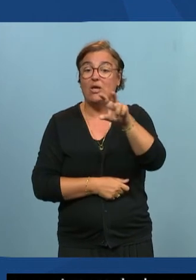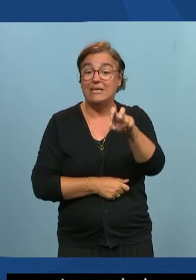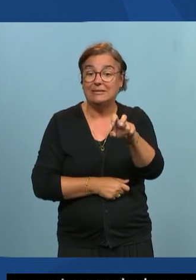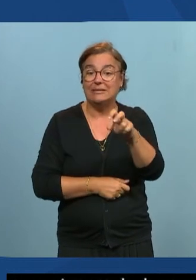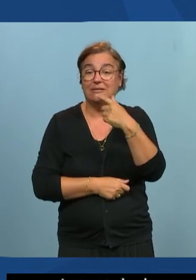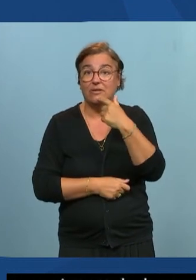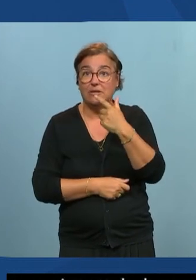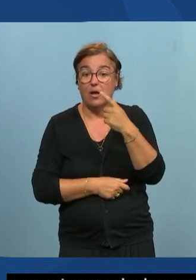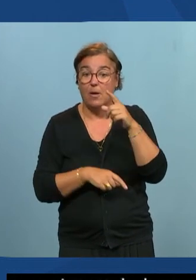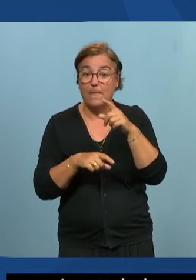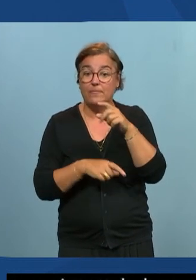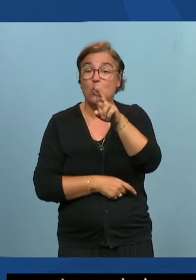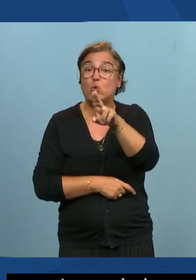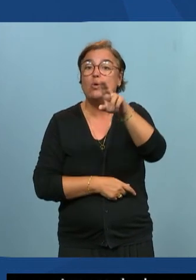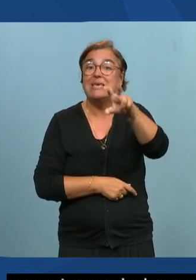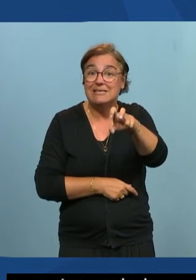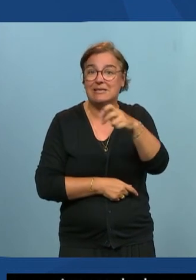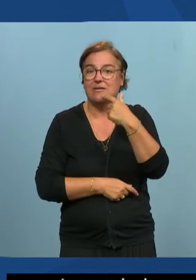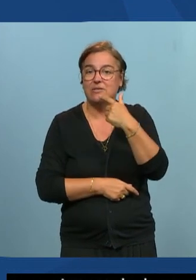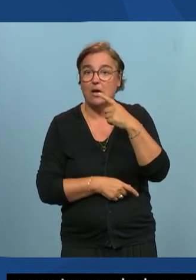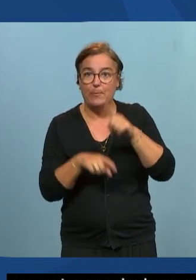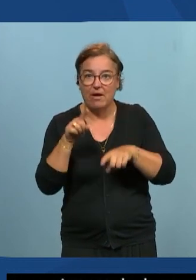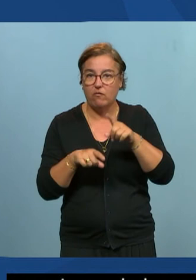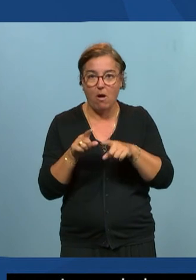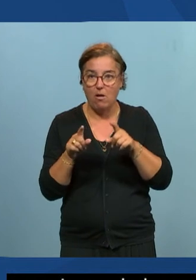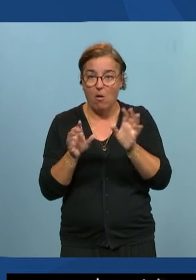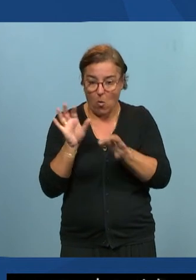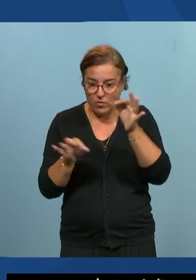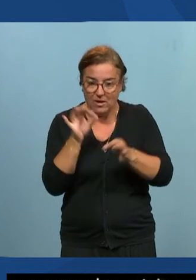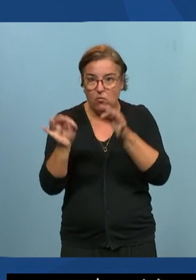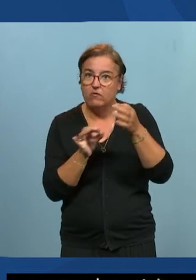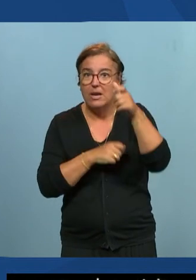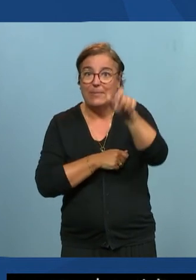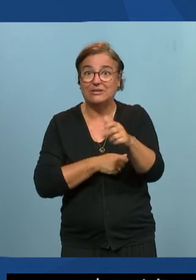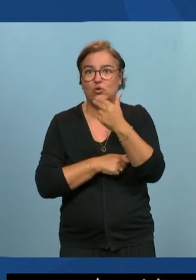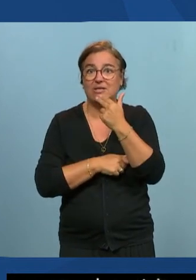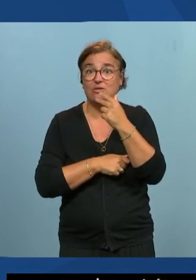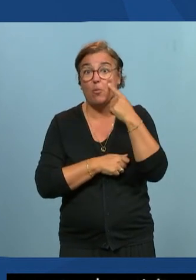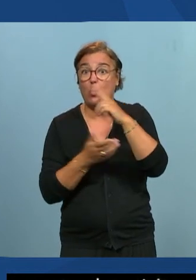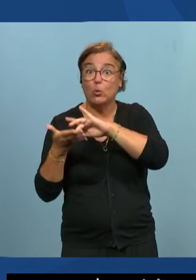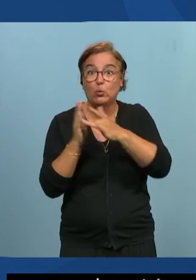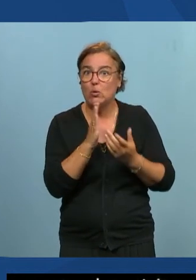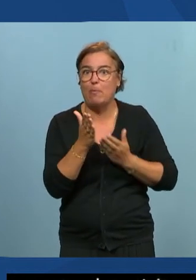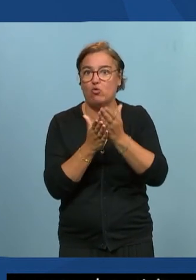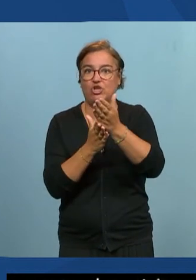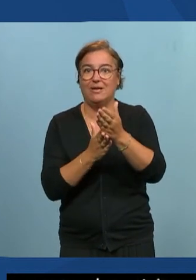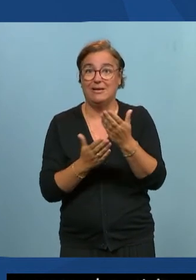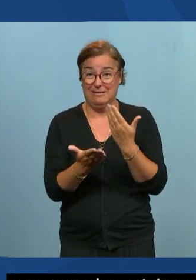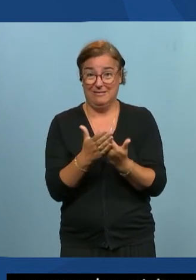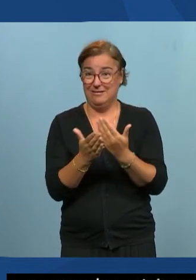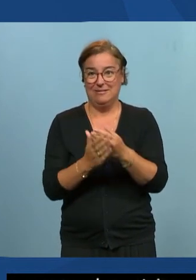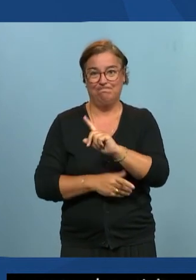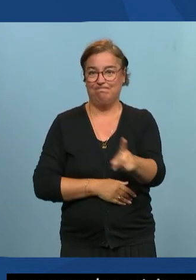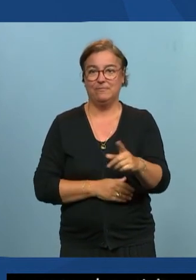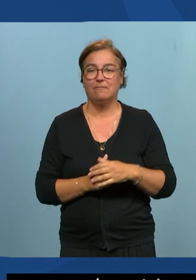on redécouvre son mode de fonctionnement à chaque projet et en fait c'est pas comme ça ce que